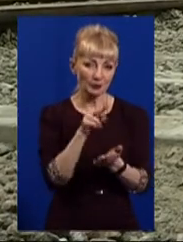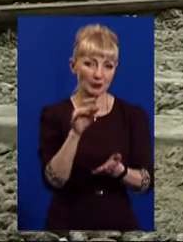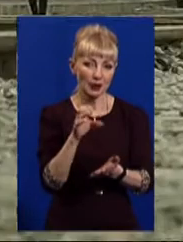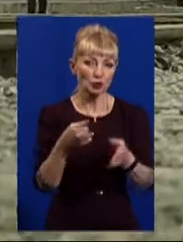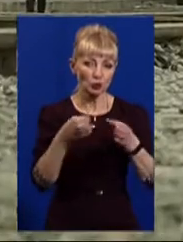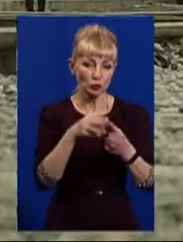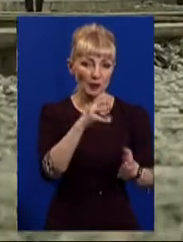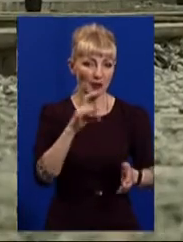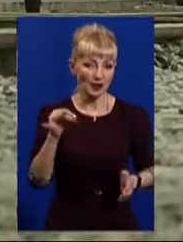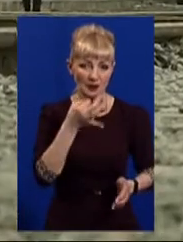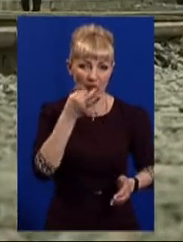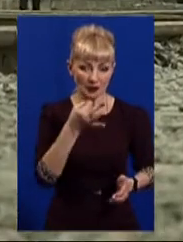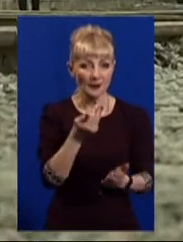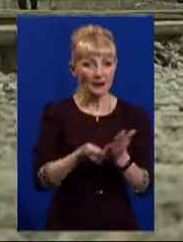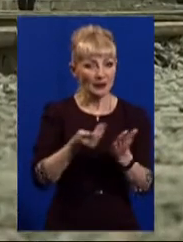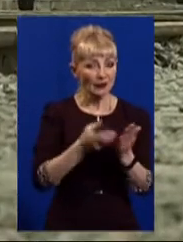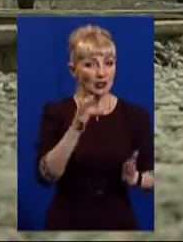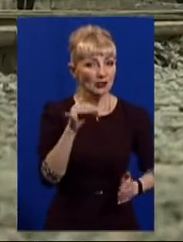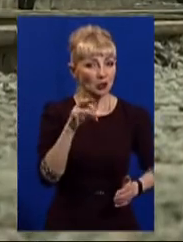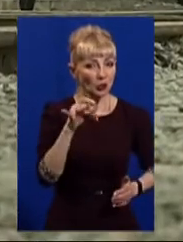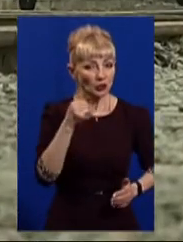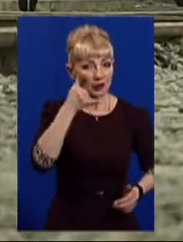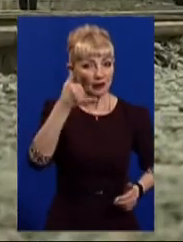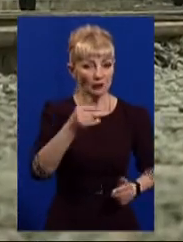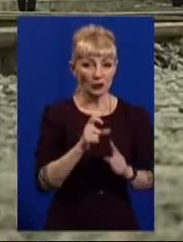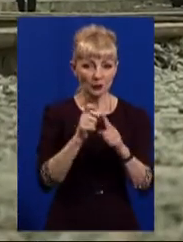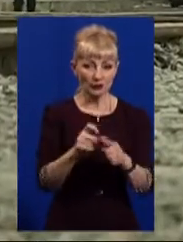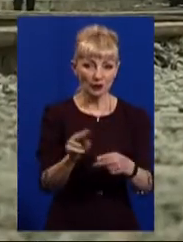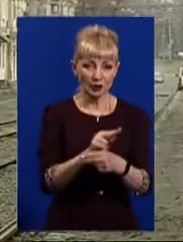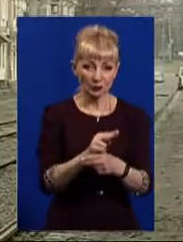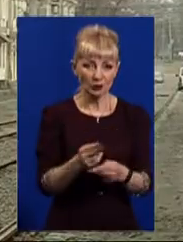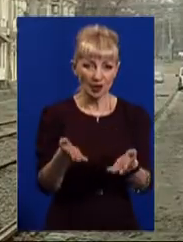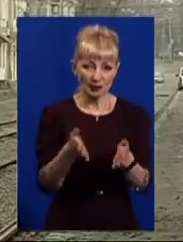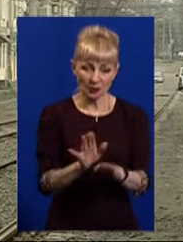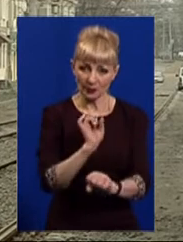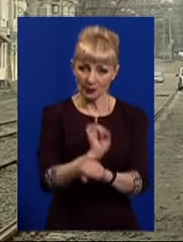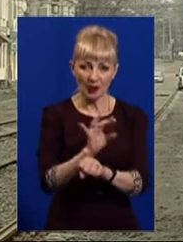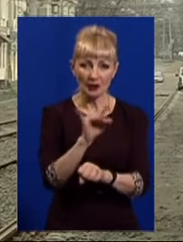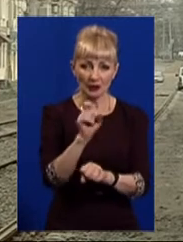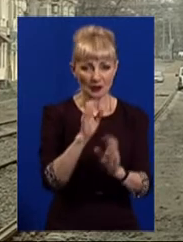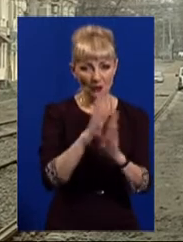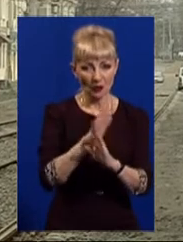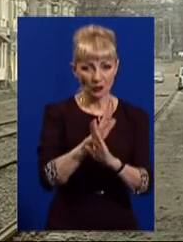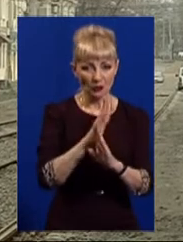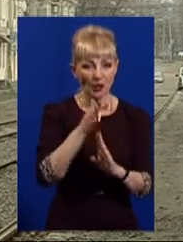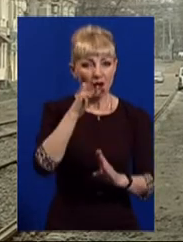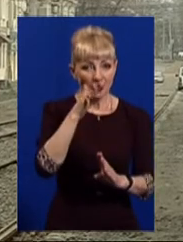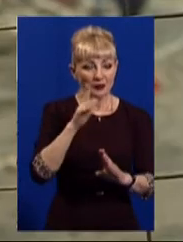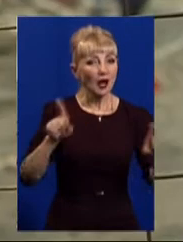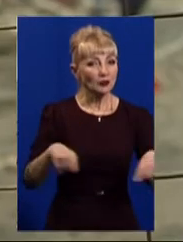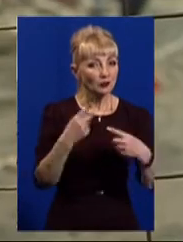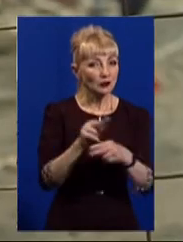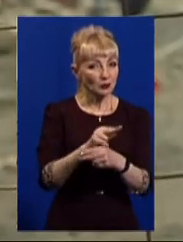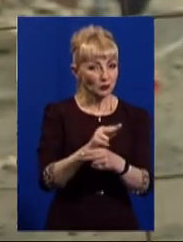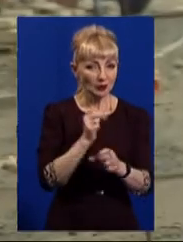міськради Юрій Сидоренко телефоном сказав, ремонт лишається призупиненим через погоду. Коли там відновлять ремонтні роботи, він не